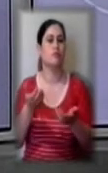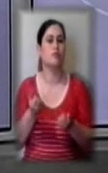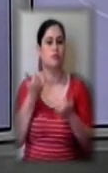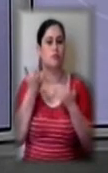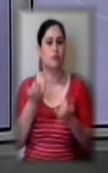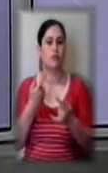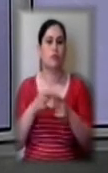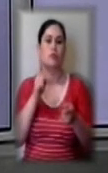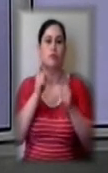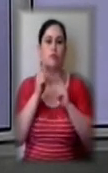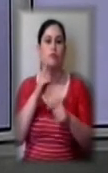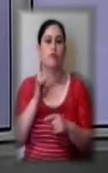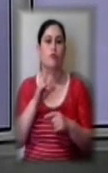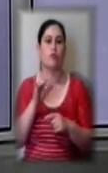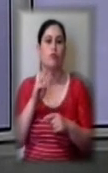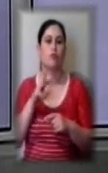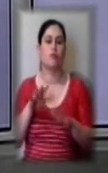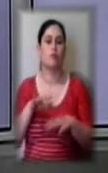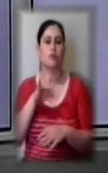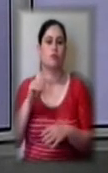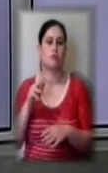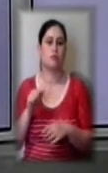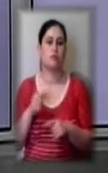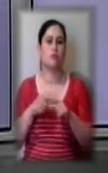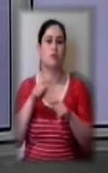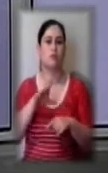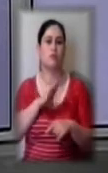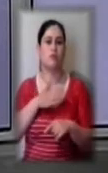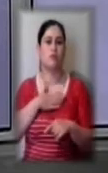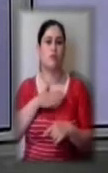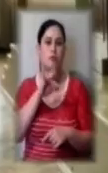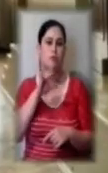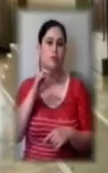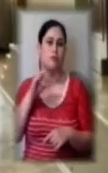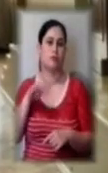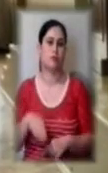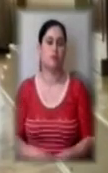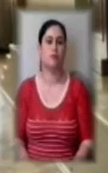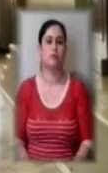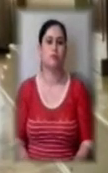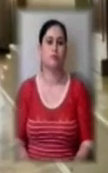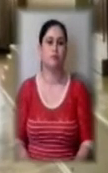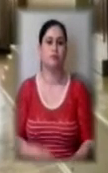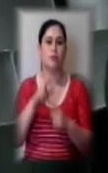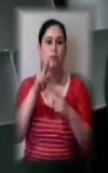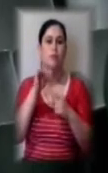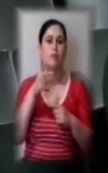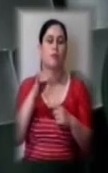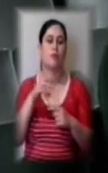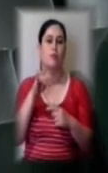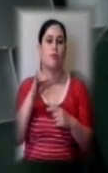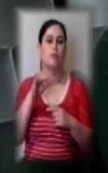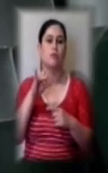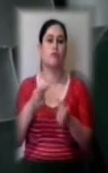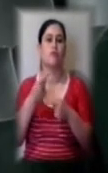виконкому міської ради. Там побували наші кореспонденти. Пільги у громадському транспорті повертається вже від